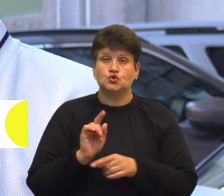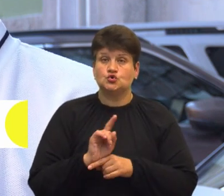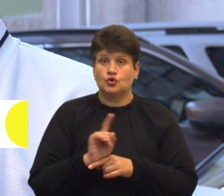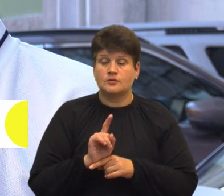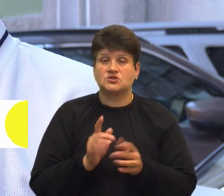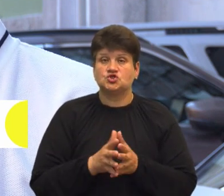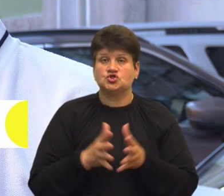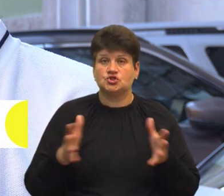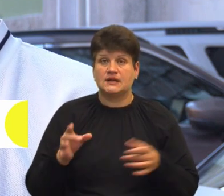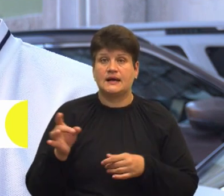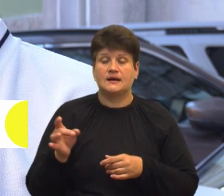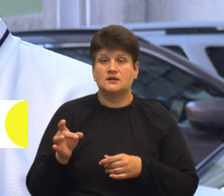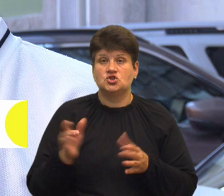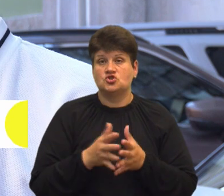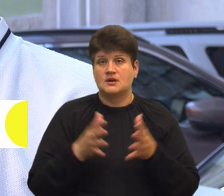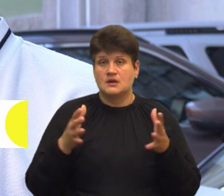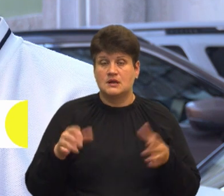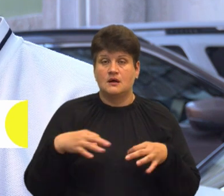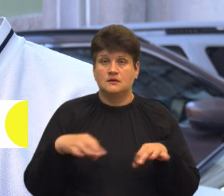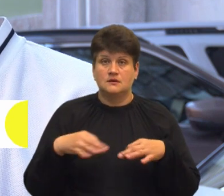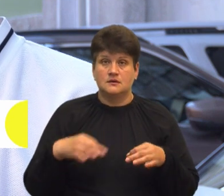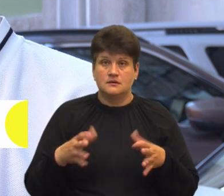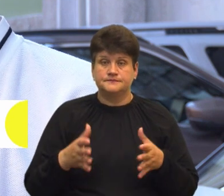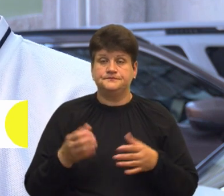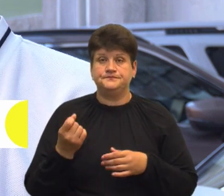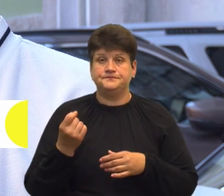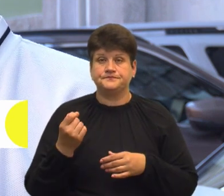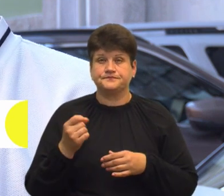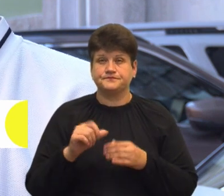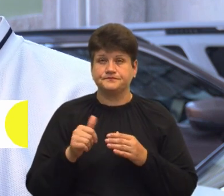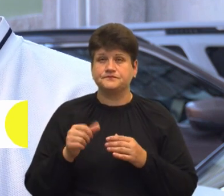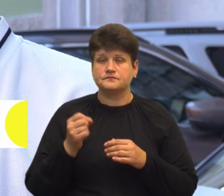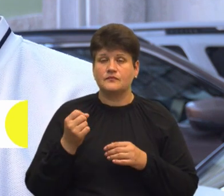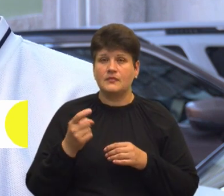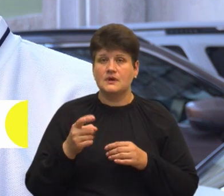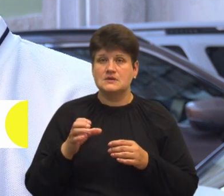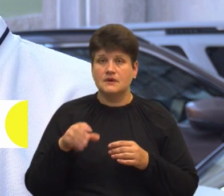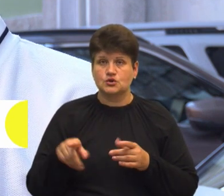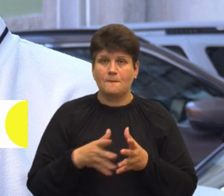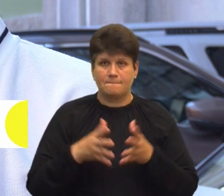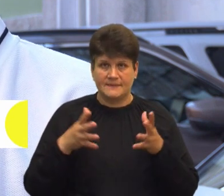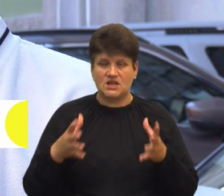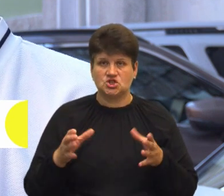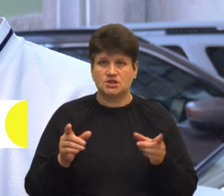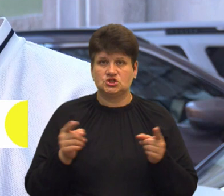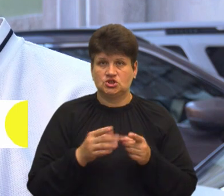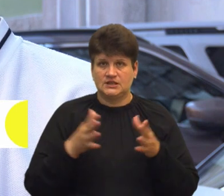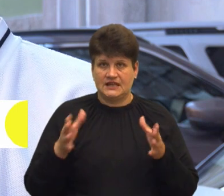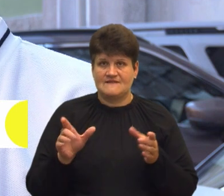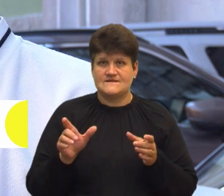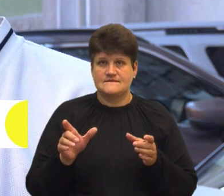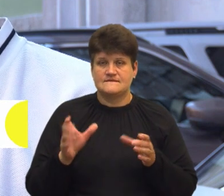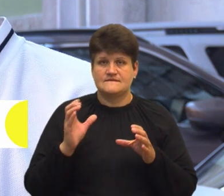транспортного засобу повинна становити 2 метри 60 сантиметрів Якщо більша ширина, тобто вантаж виступає